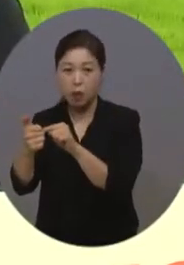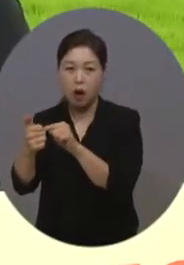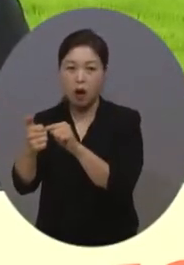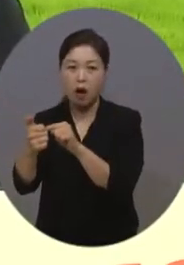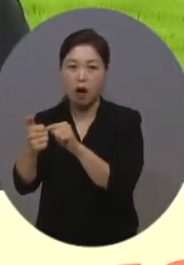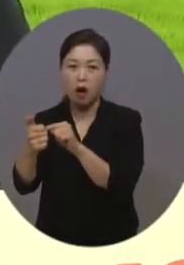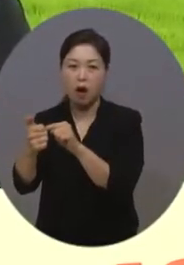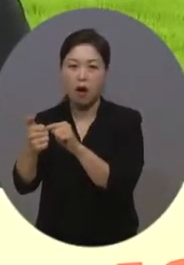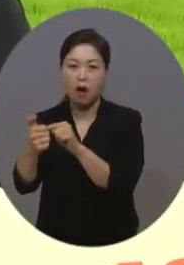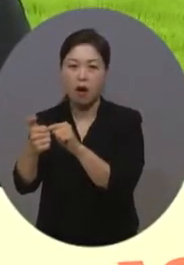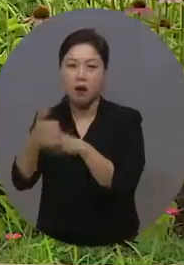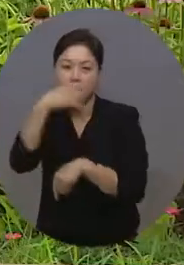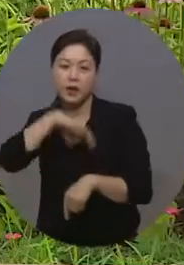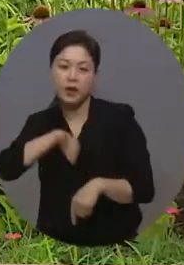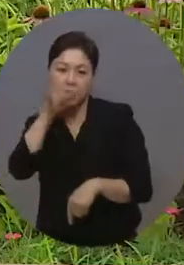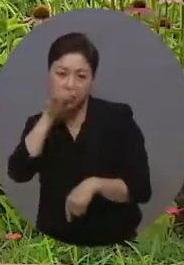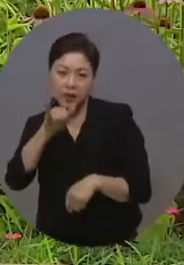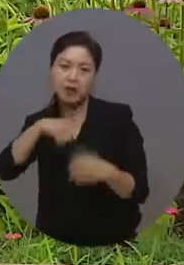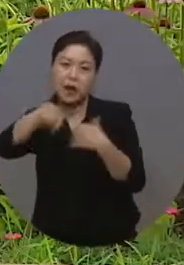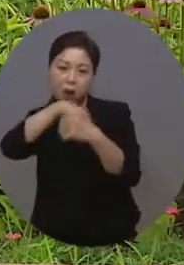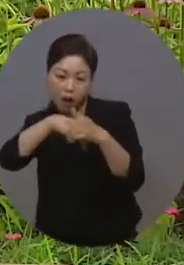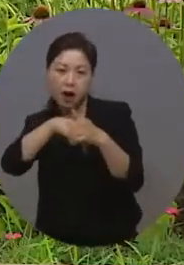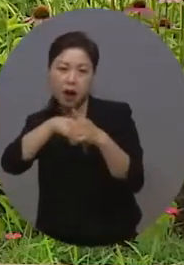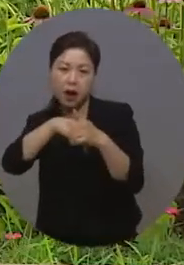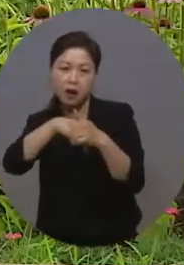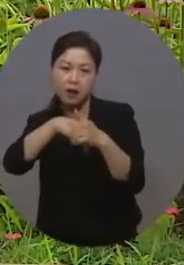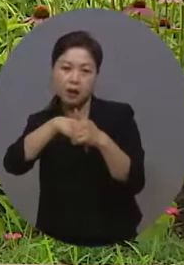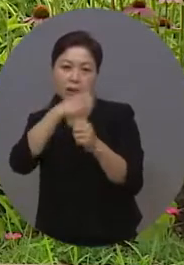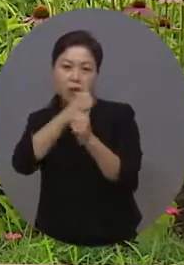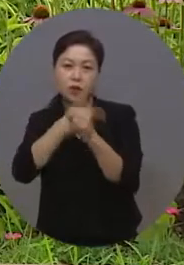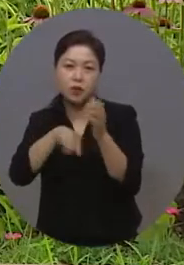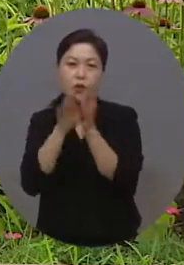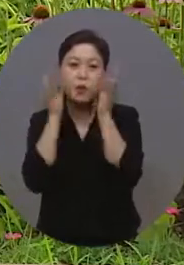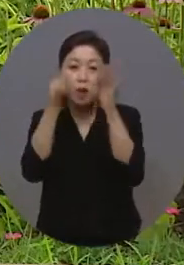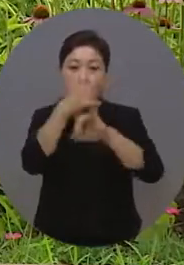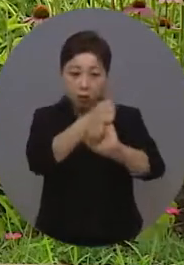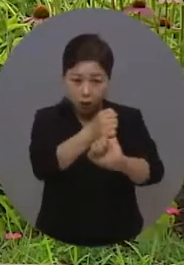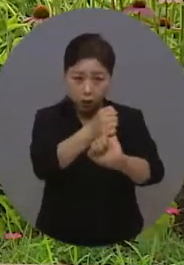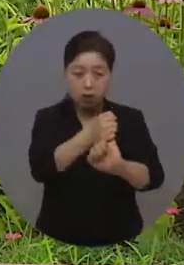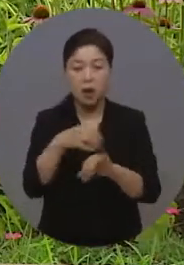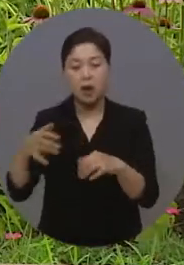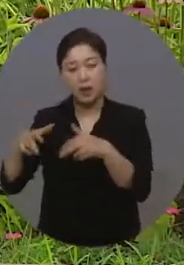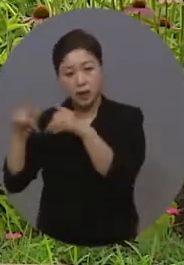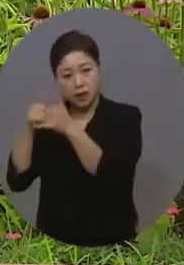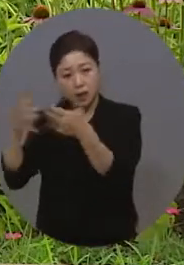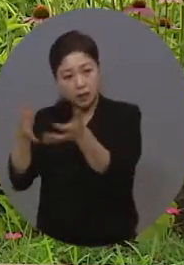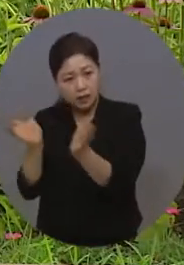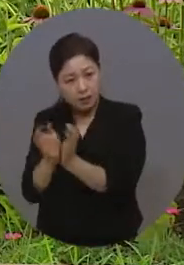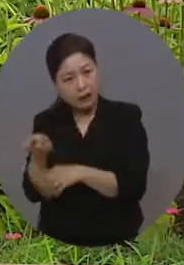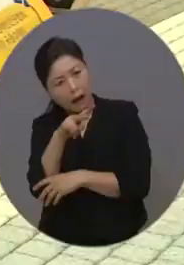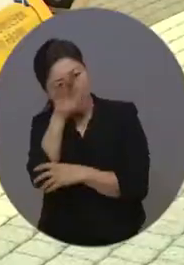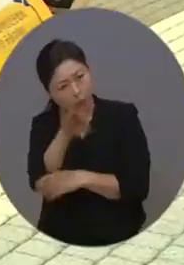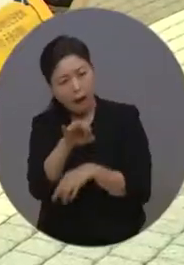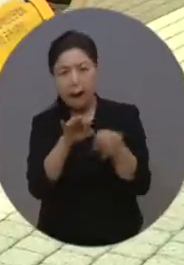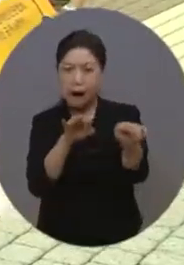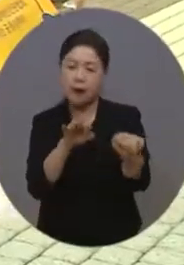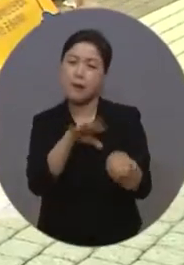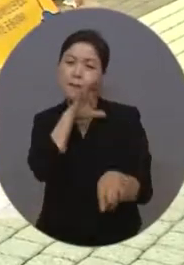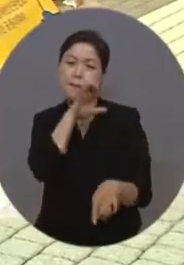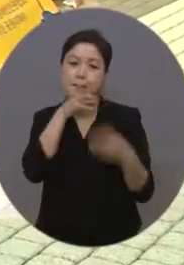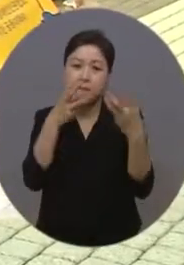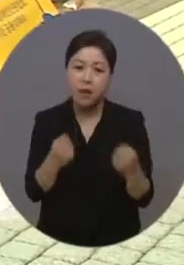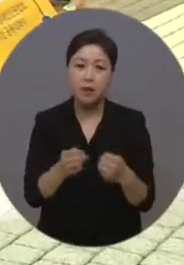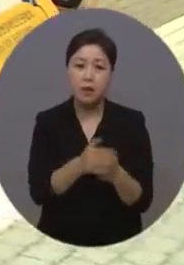등 실효성 있는 개선에 나선다는 설명입니다. 반면 장애계의 눈총은 따갑기만 합니다. 해당